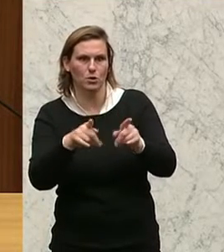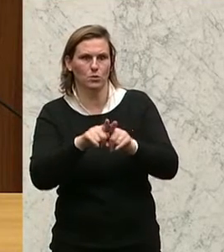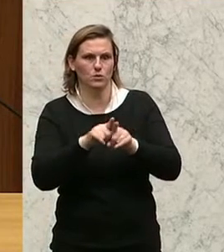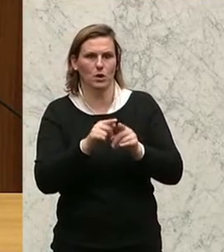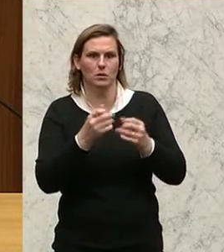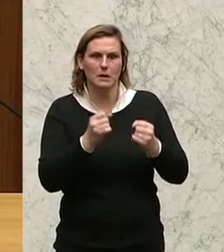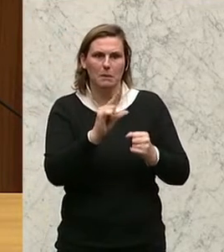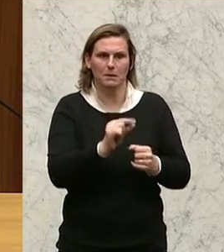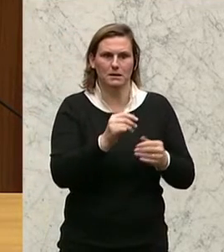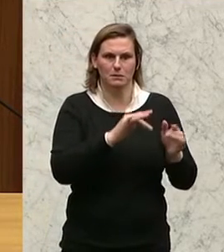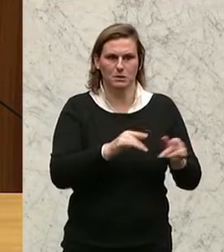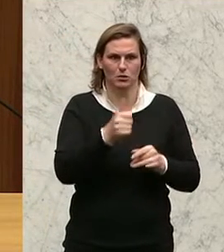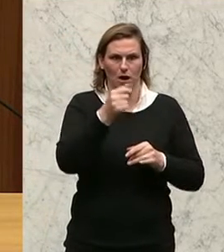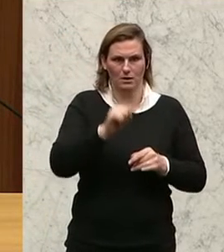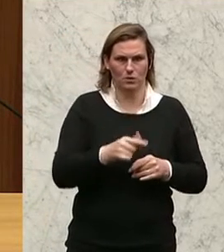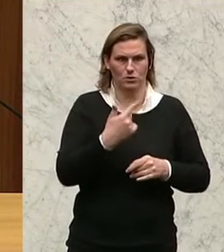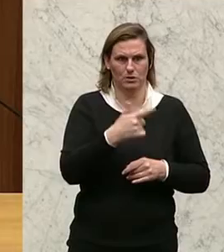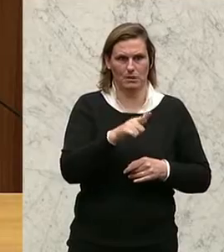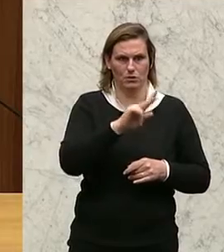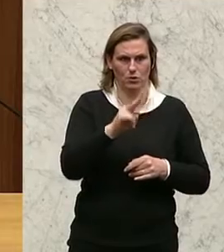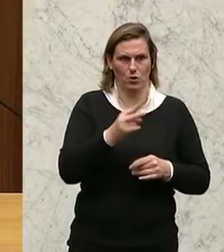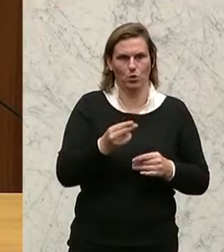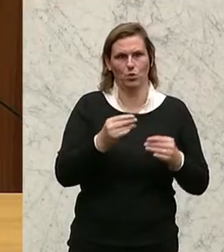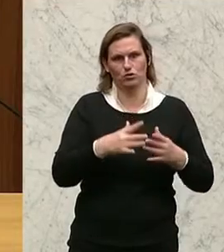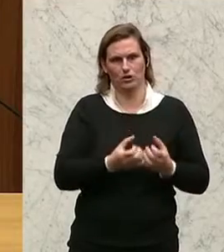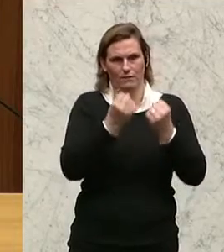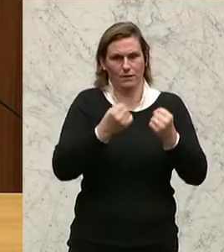Euro geschaffen wird. Ich ersuche um Ihre Zustimmung.